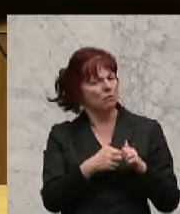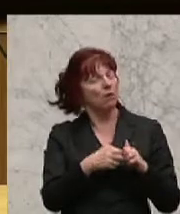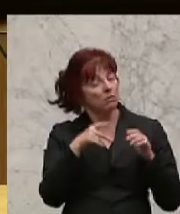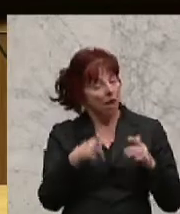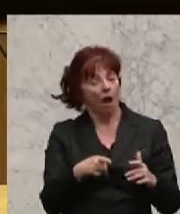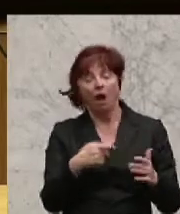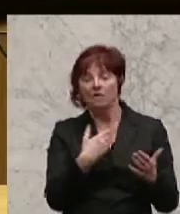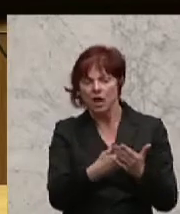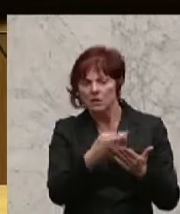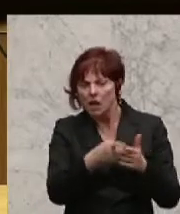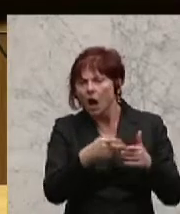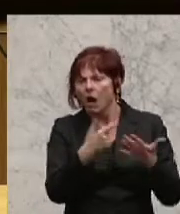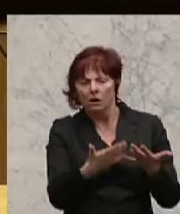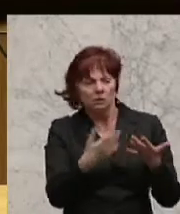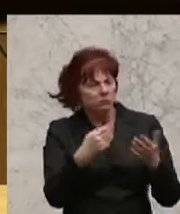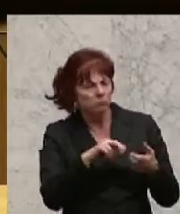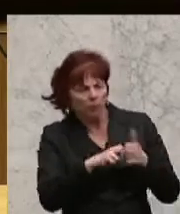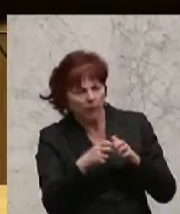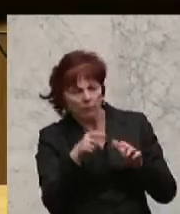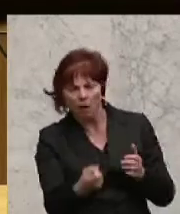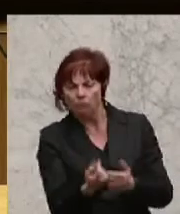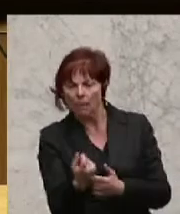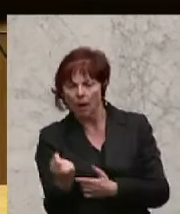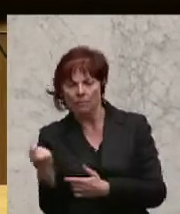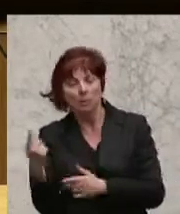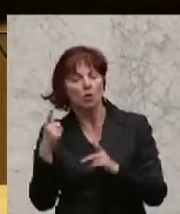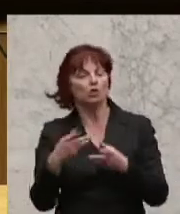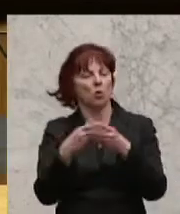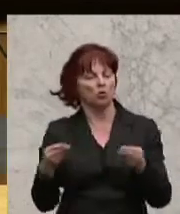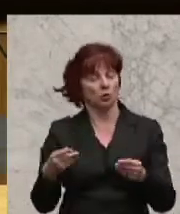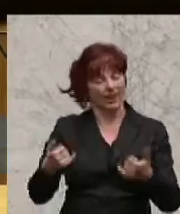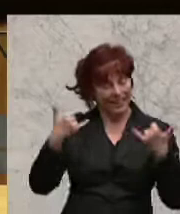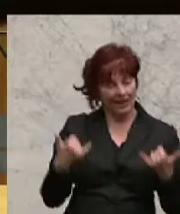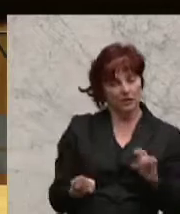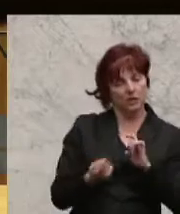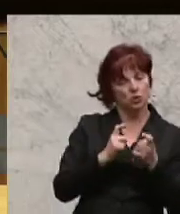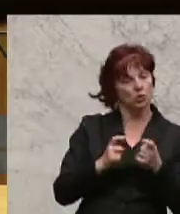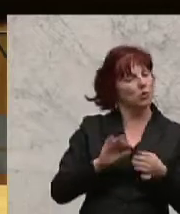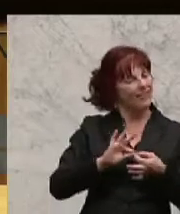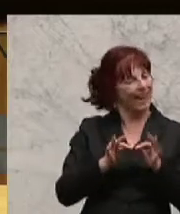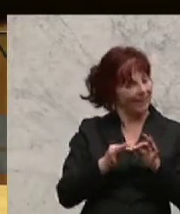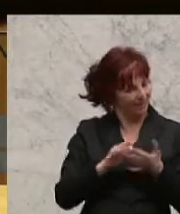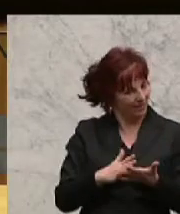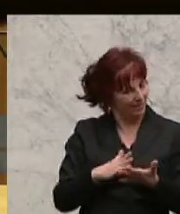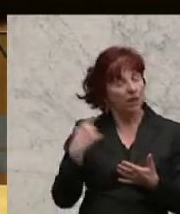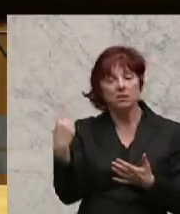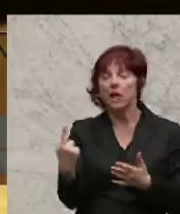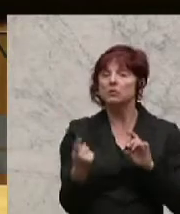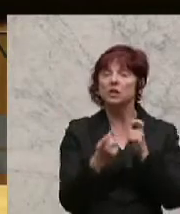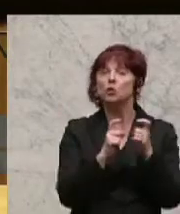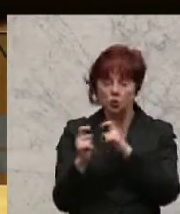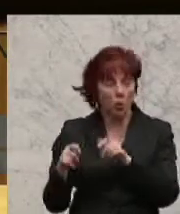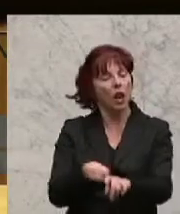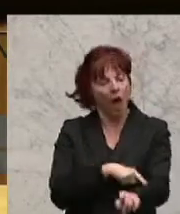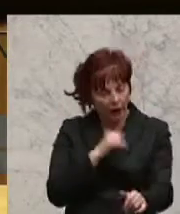diskutieren die ganze Zeit über Kärnten und was dort alles Furchtbares passiert ist, aber Sie sind dann nicht bereit, die Konsequenzen zu ziehen und zu sagen, gut, dann reden